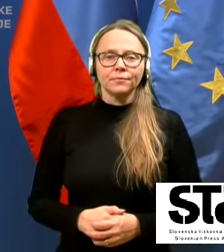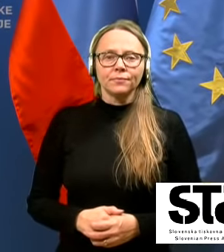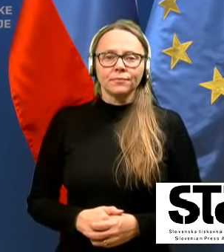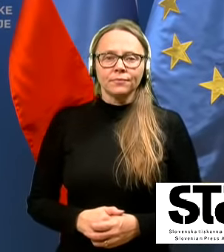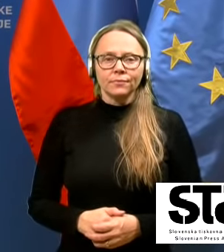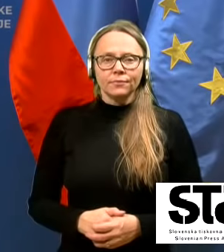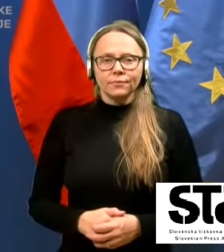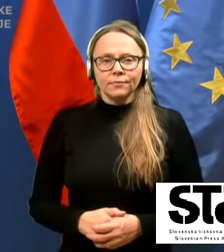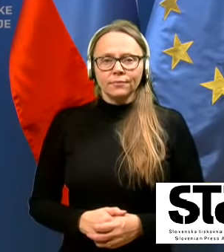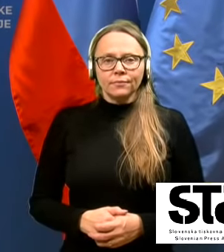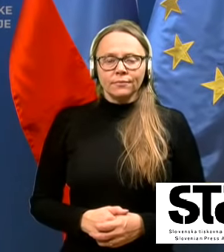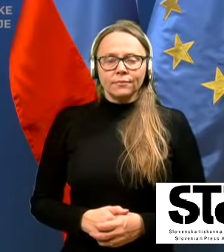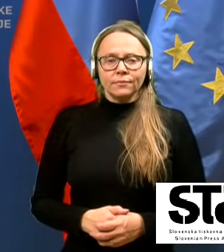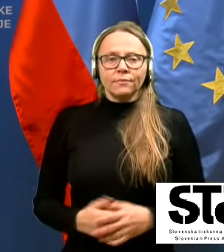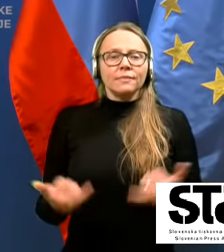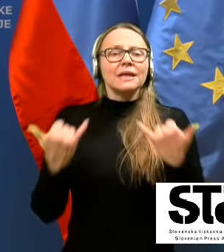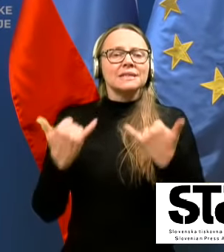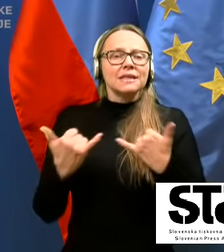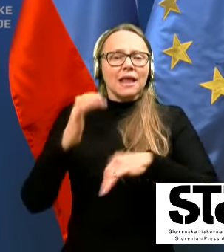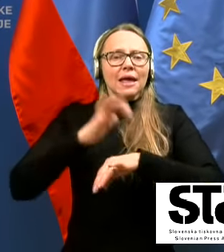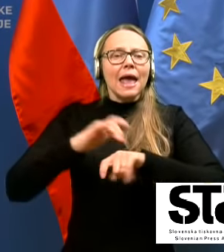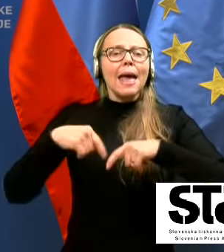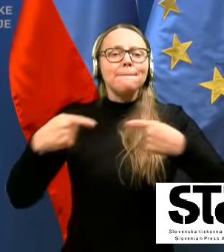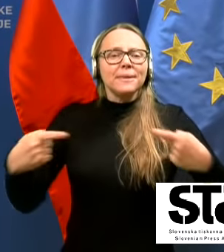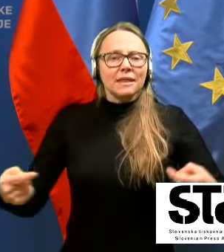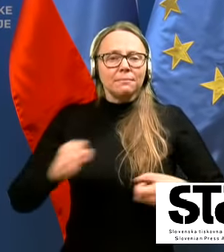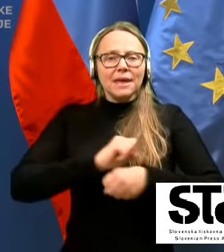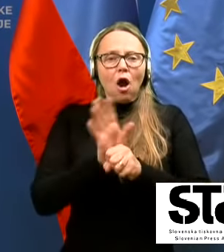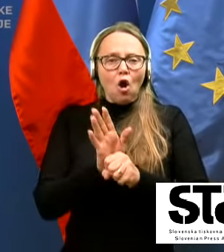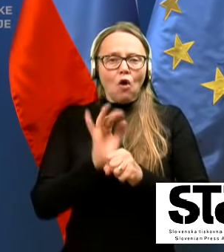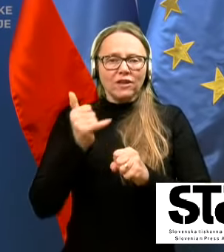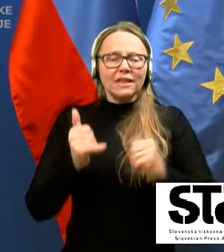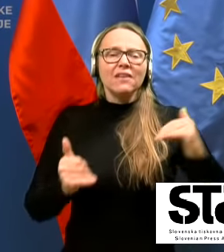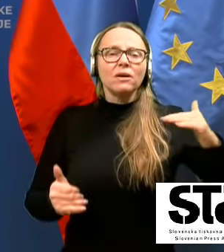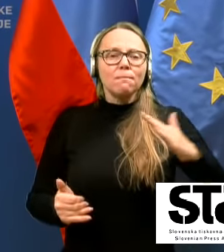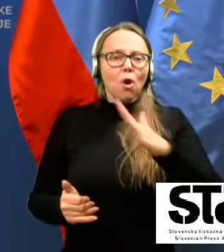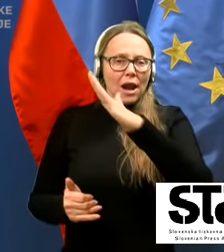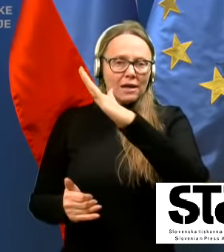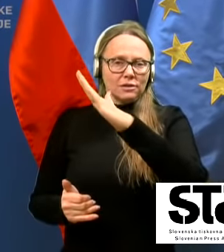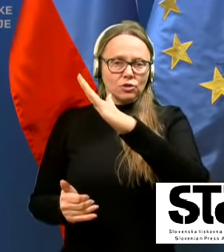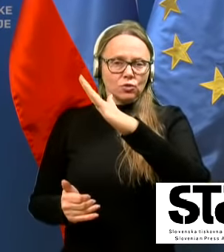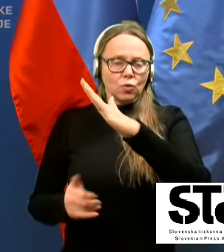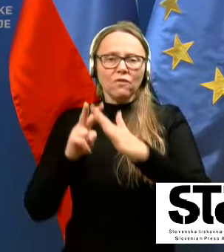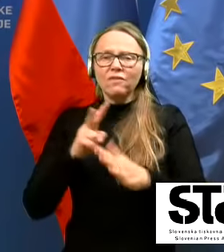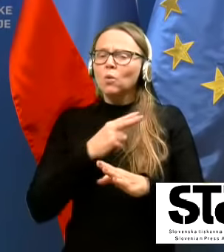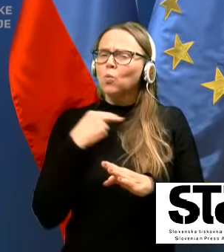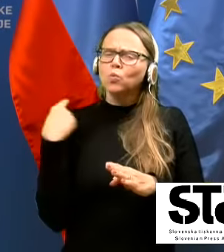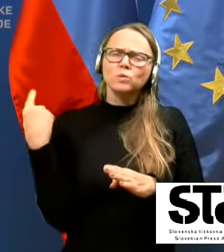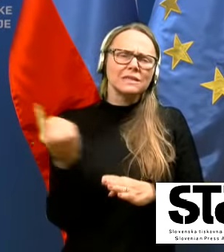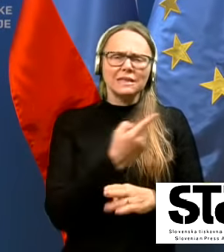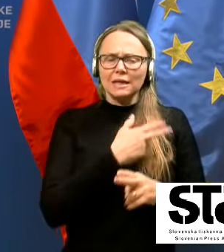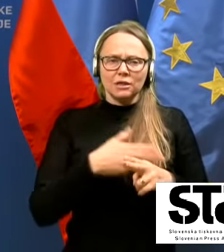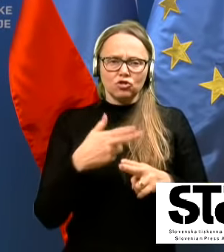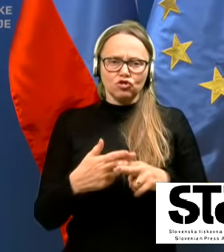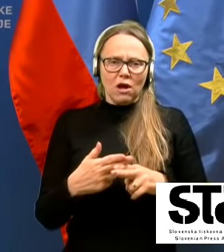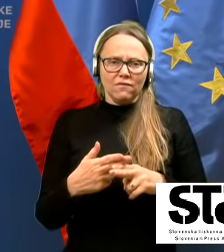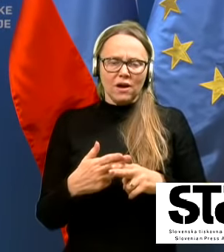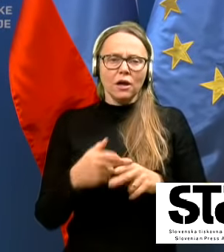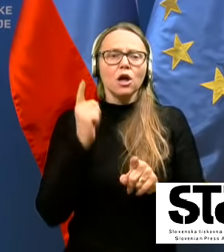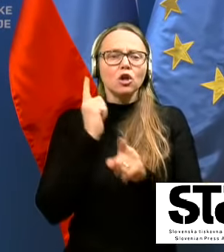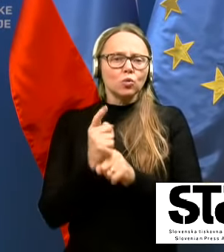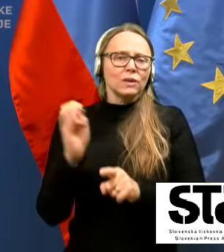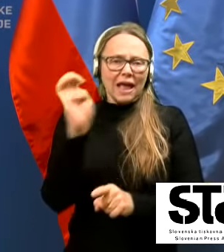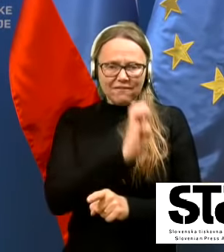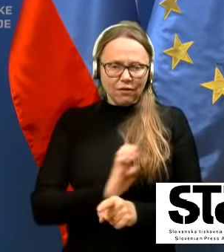Zdaj, epidemija COVID je v porastu v vseh državah, v vseh državah tudi